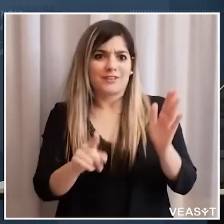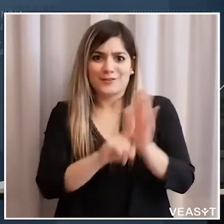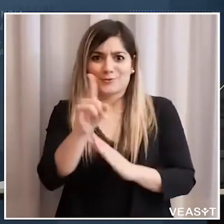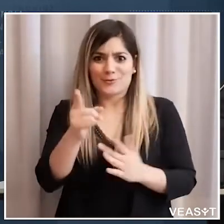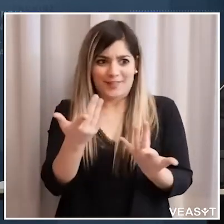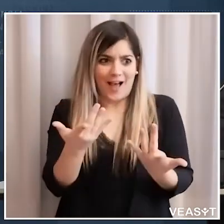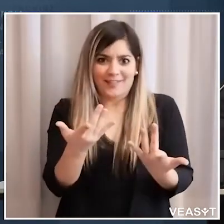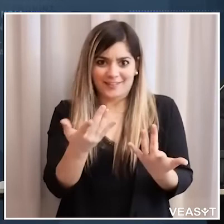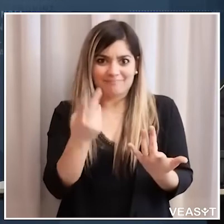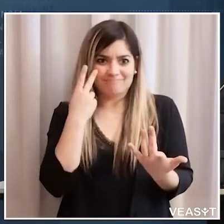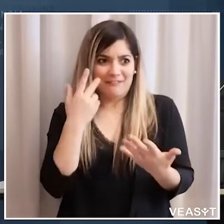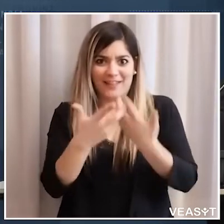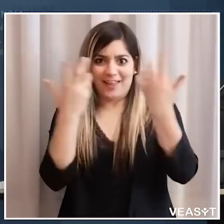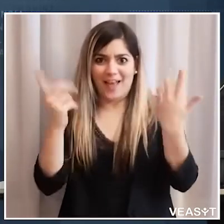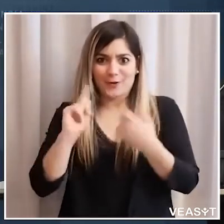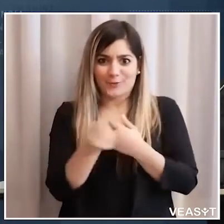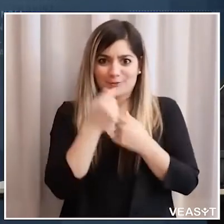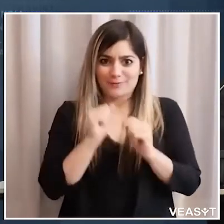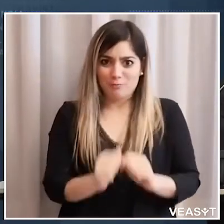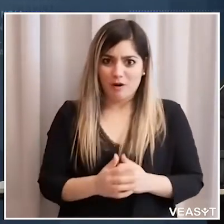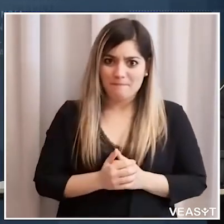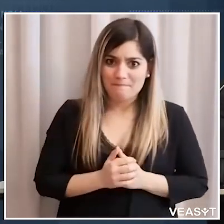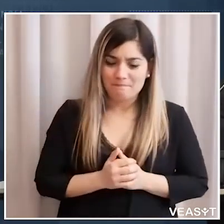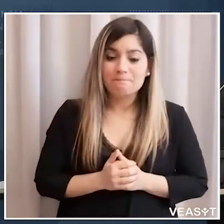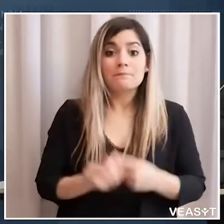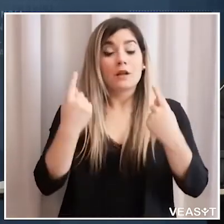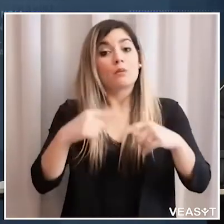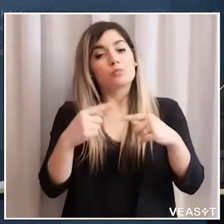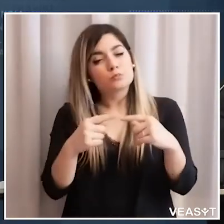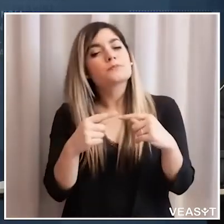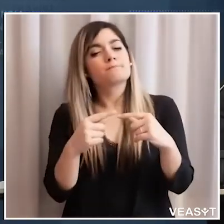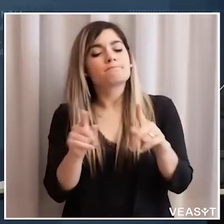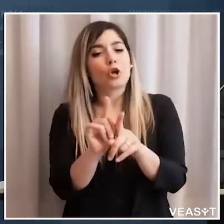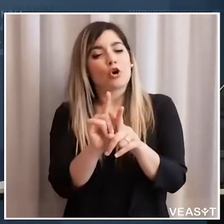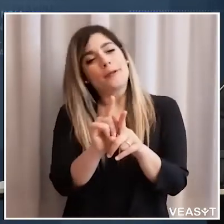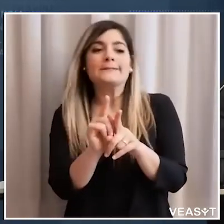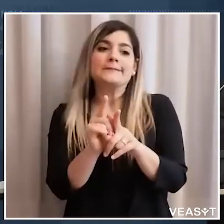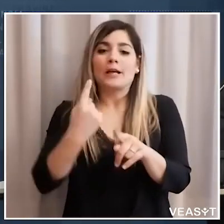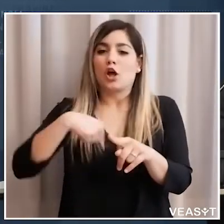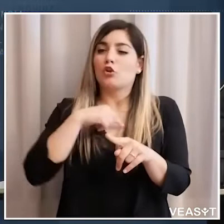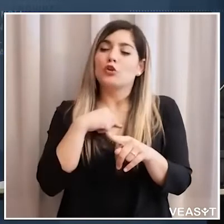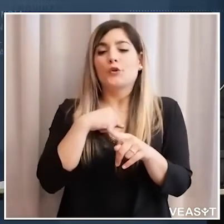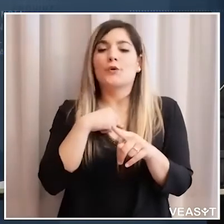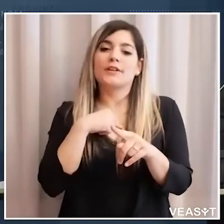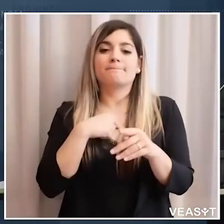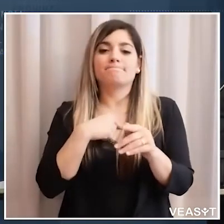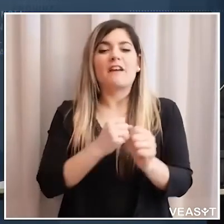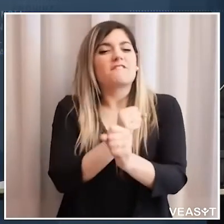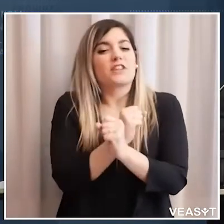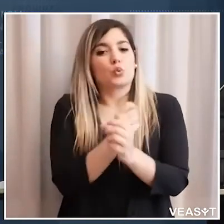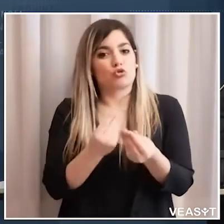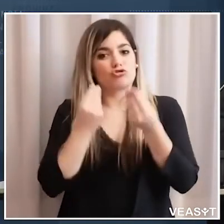del virus sono agli occhi di tutti è un atto sicuramente di fiducia a quello che stiamo